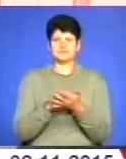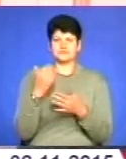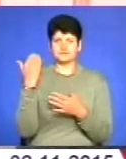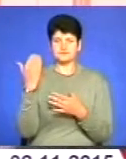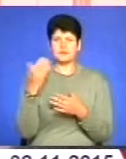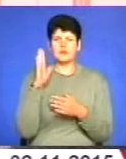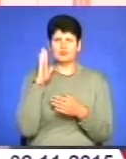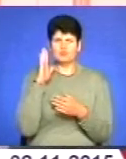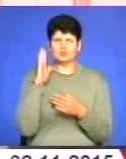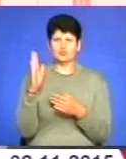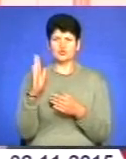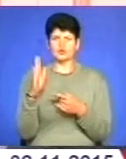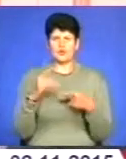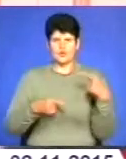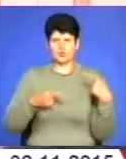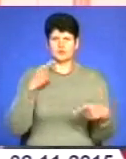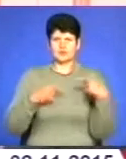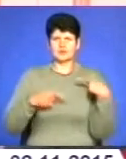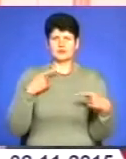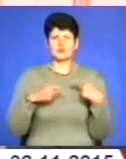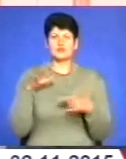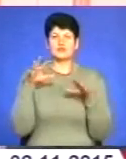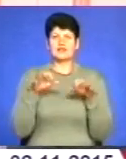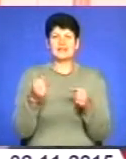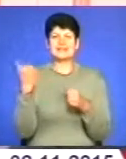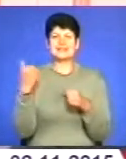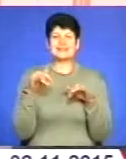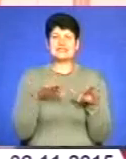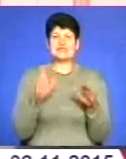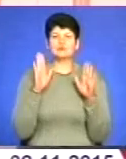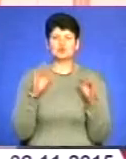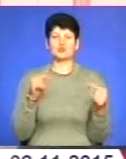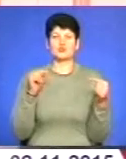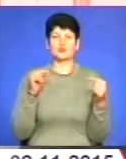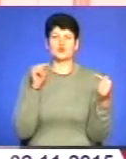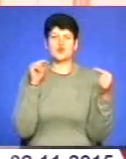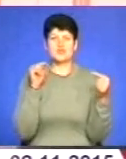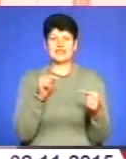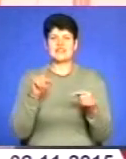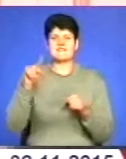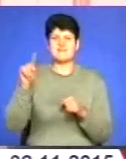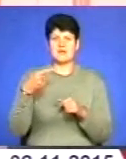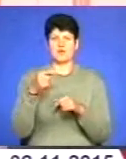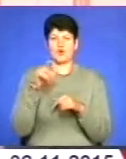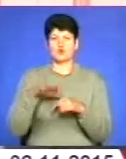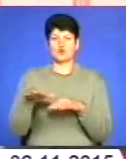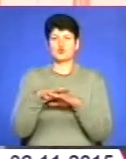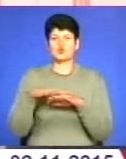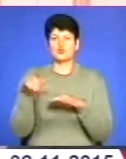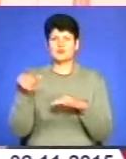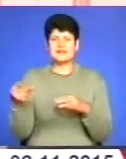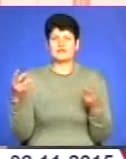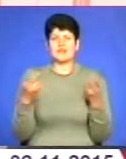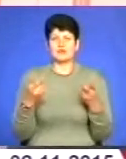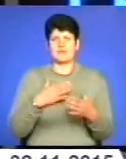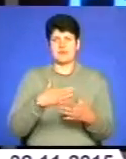будемо конструктивно критикувати владу за її якісь дії, які будуть суперечити вимогам суспільства і потребам якраз